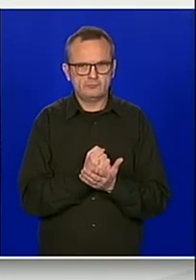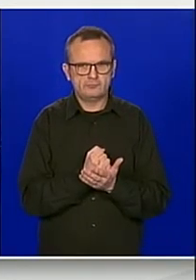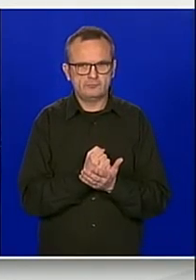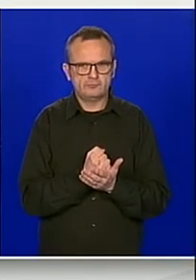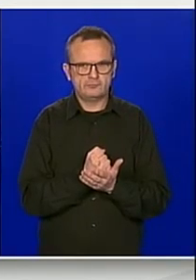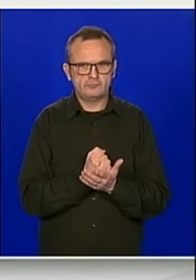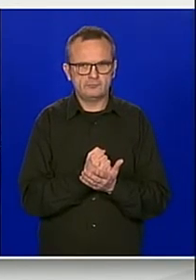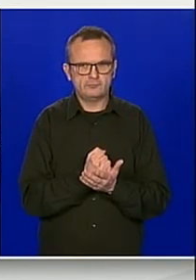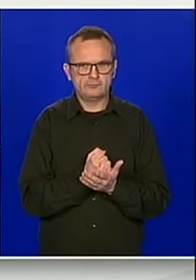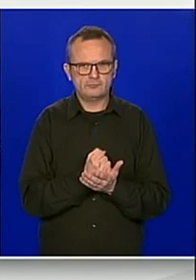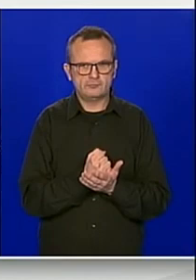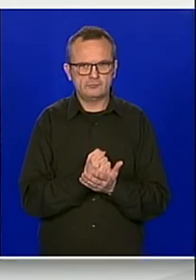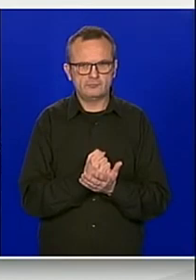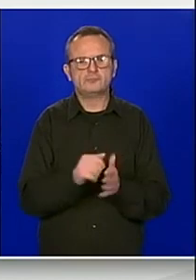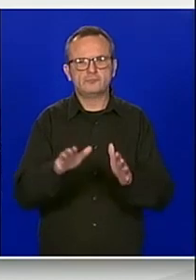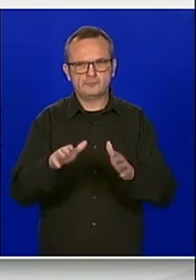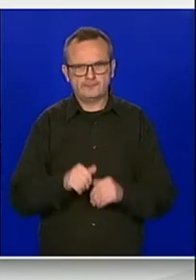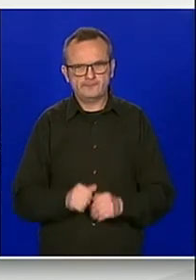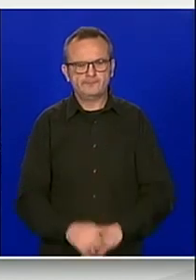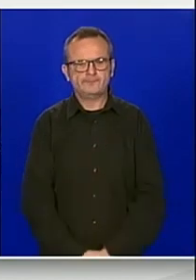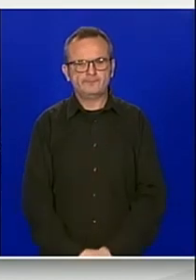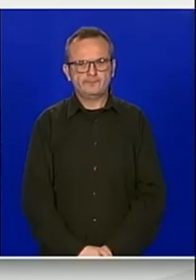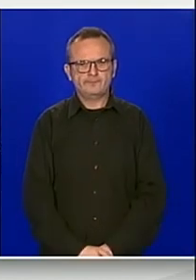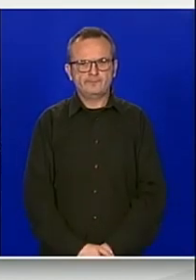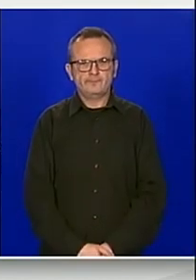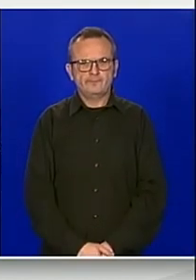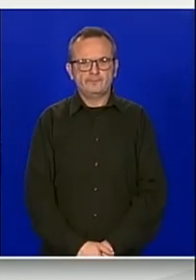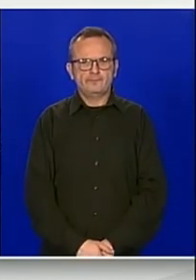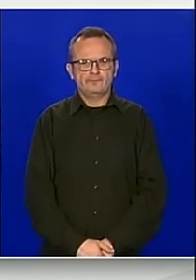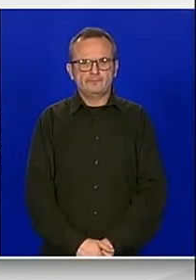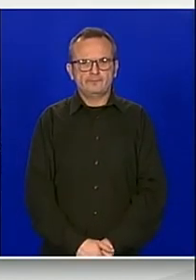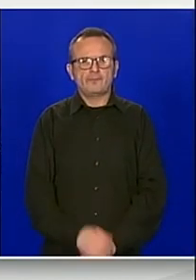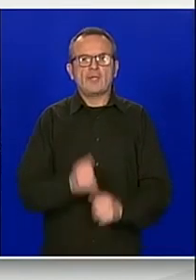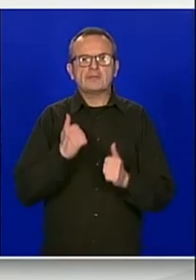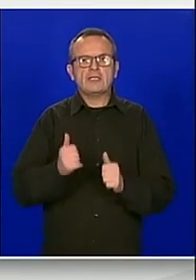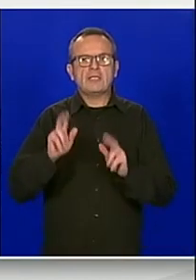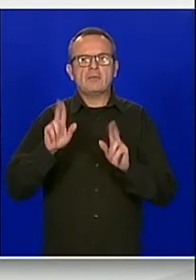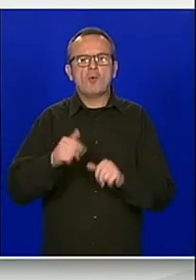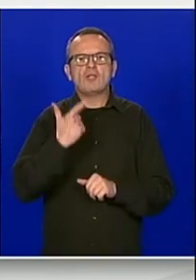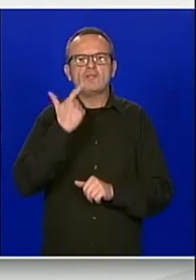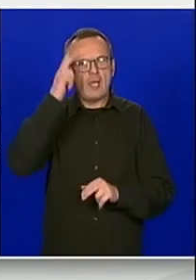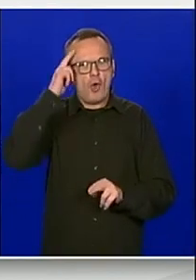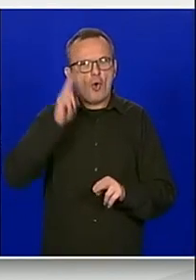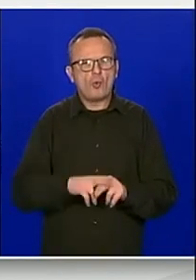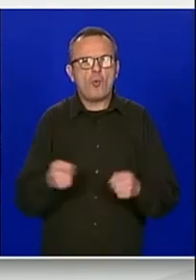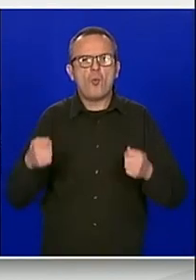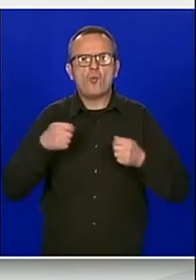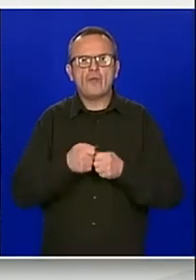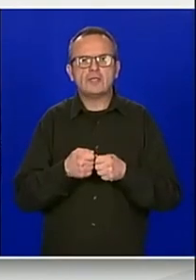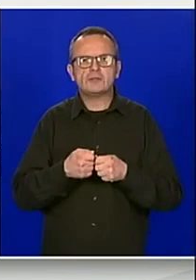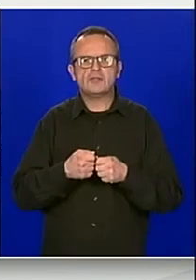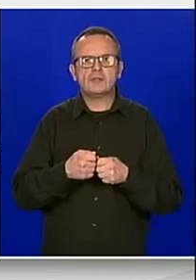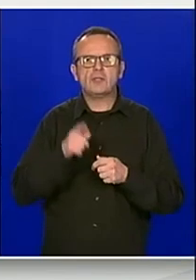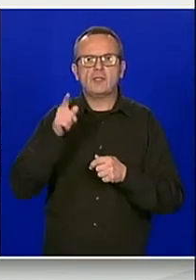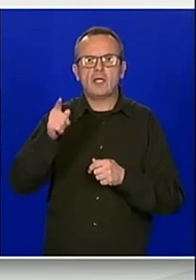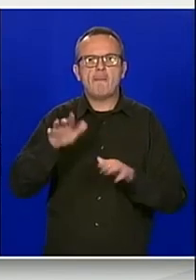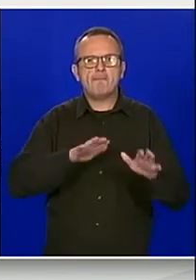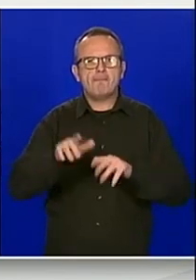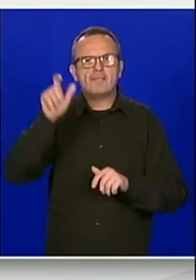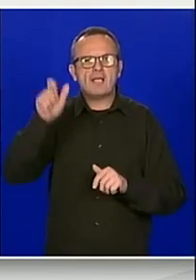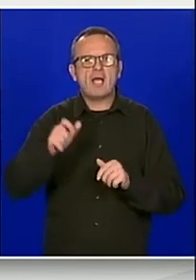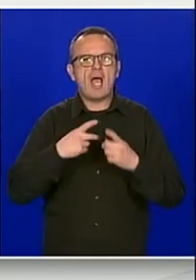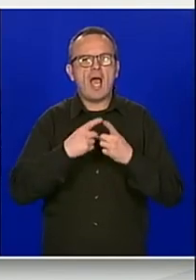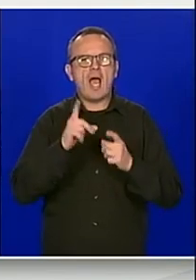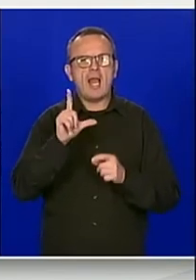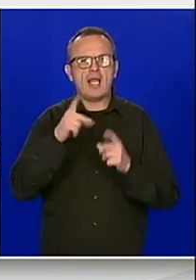Konstatiram da smo prihvatili. Slijede dvije odluke u nadležnosti ministra Ladrovića. Davanje